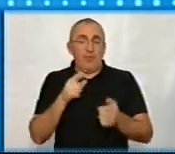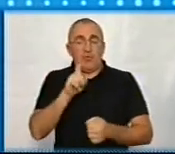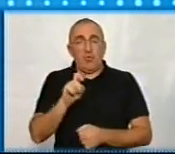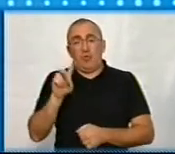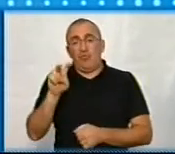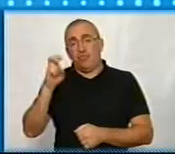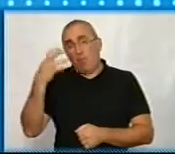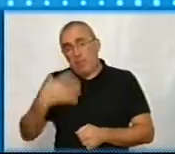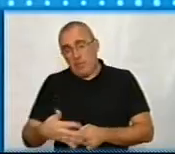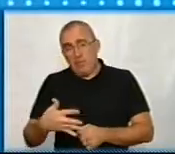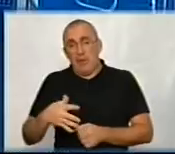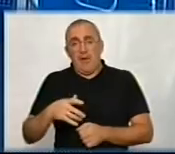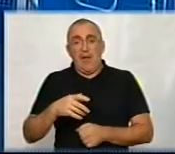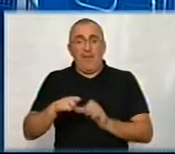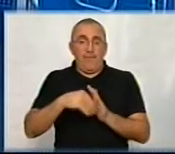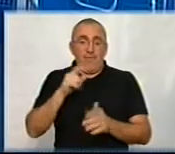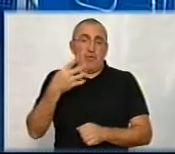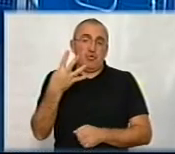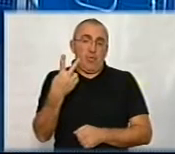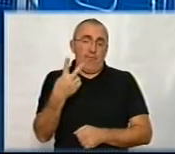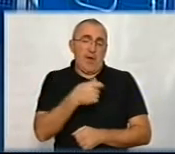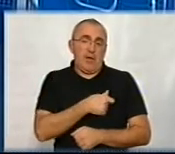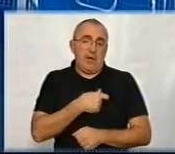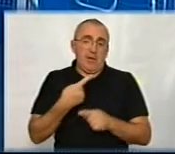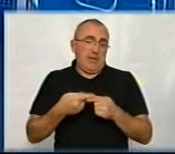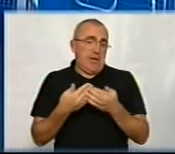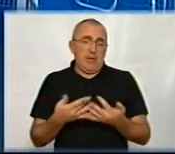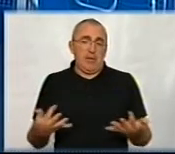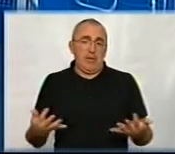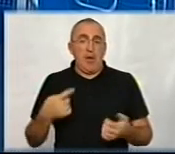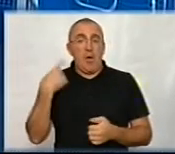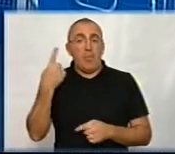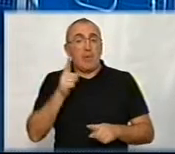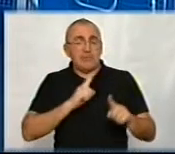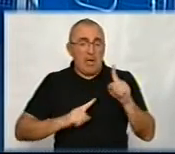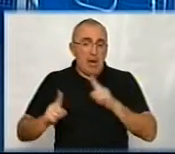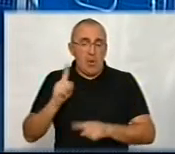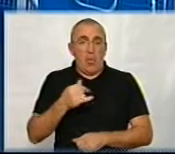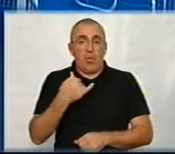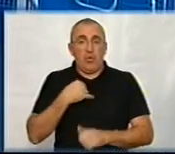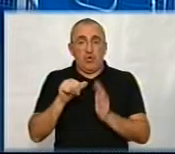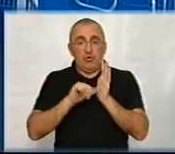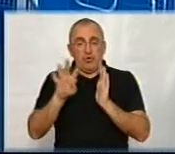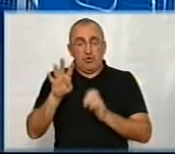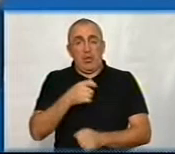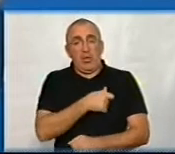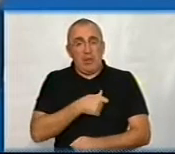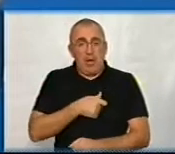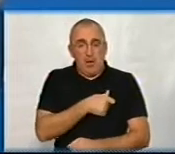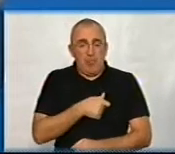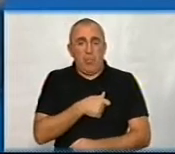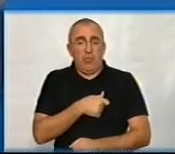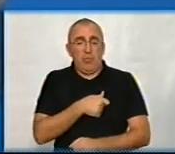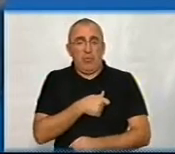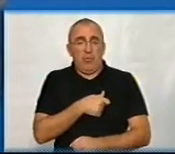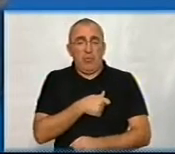250 виборців, це 42 депутати, ну і так далі. Обласна рада, у нас скільки? 64 депутати. То з не мають бути питання.